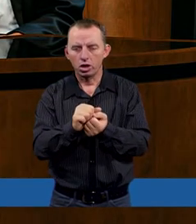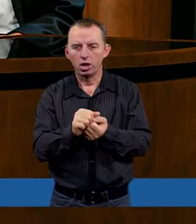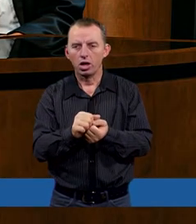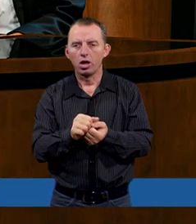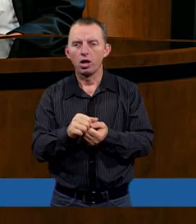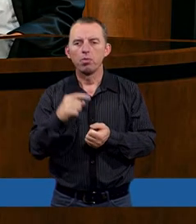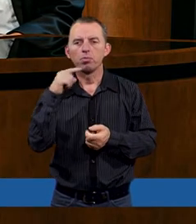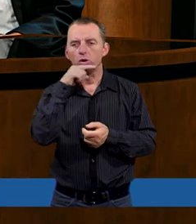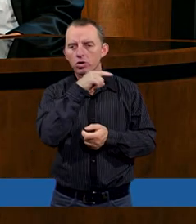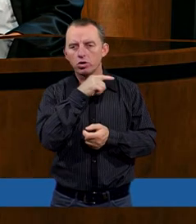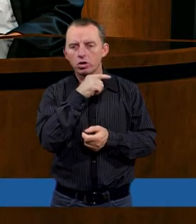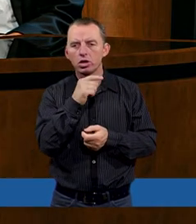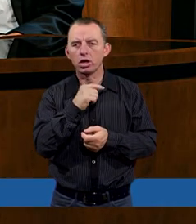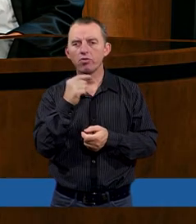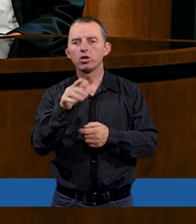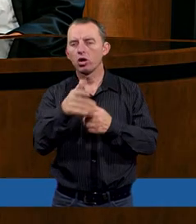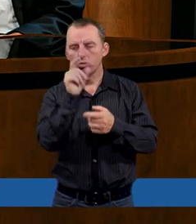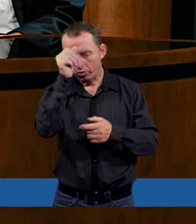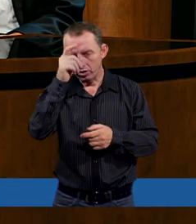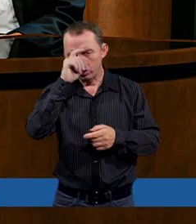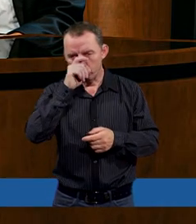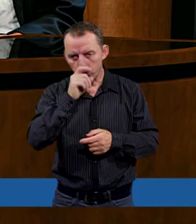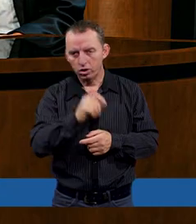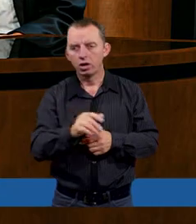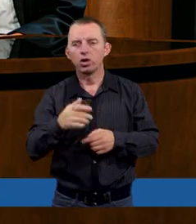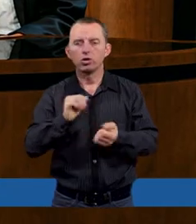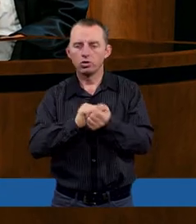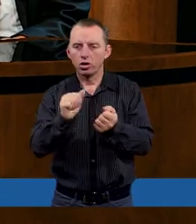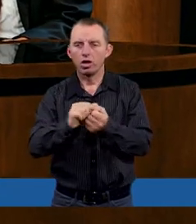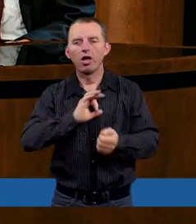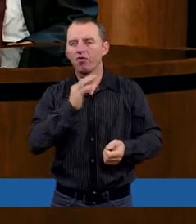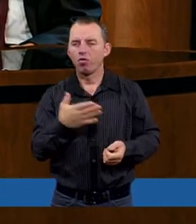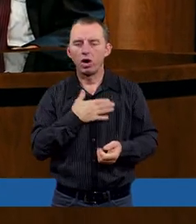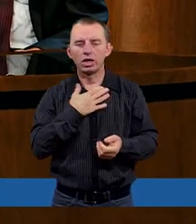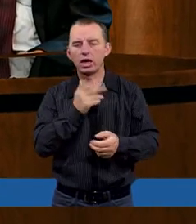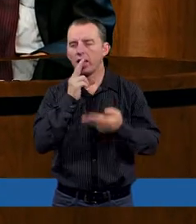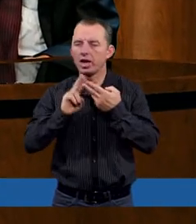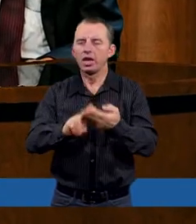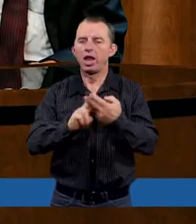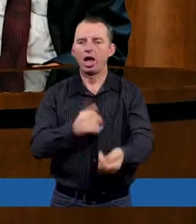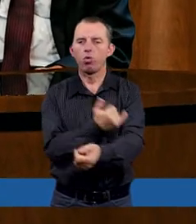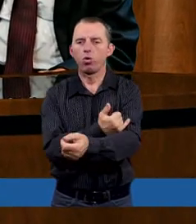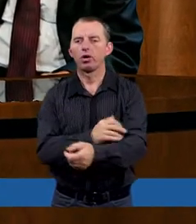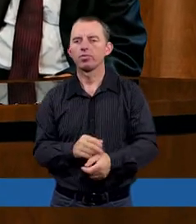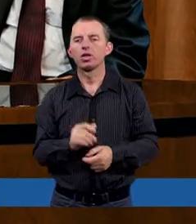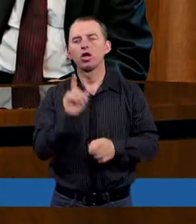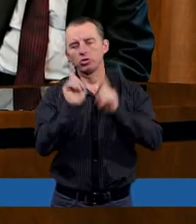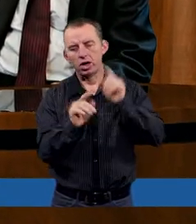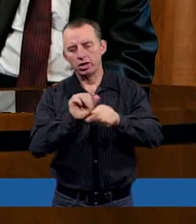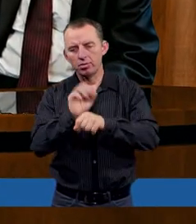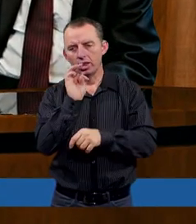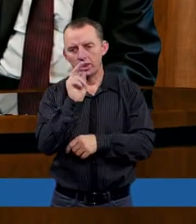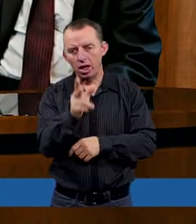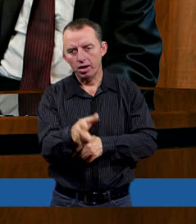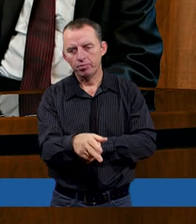potrafi niszczyć człowieka jego własna złość, tak jak potrafi człowieka niszczyć jego własny nauk, a czasem jest tak